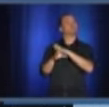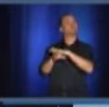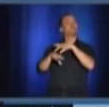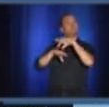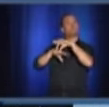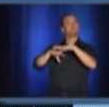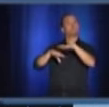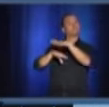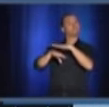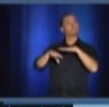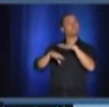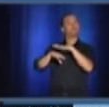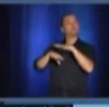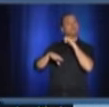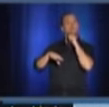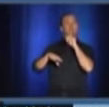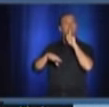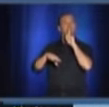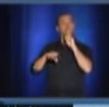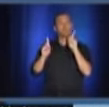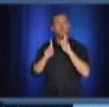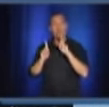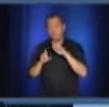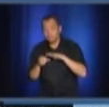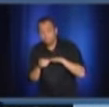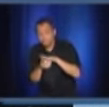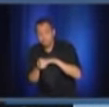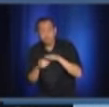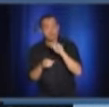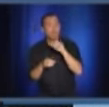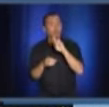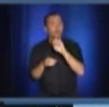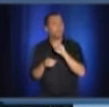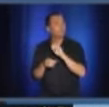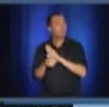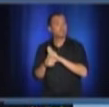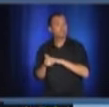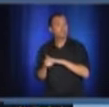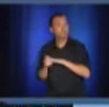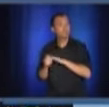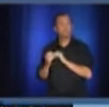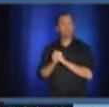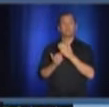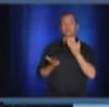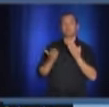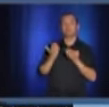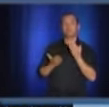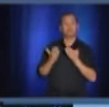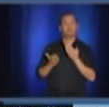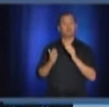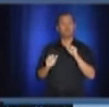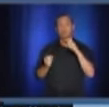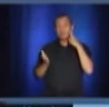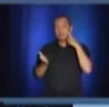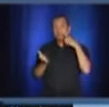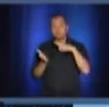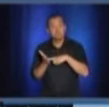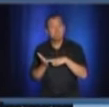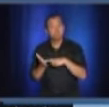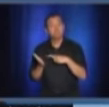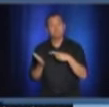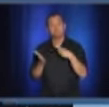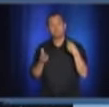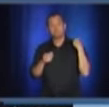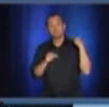nous ayons une hypothèse ou d'un processus génétique. Alors là, on